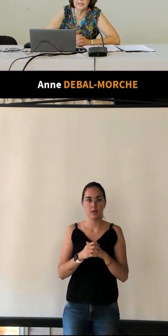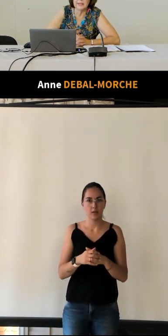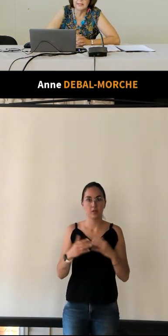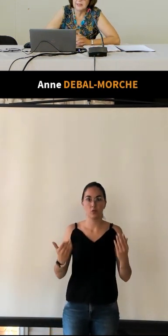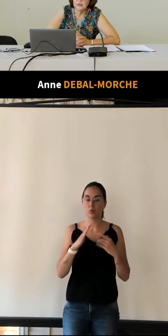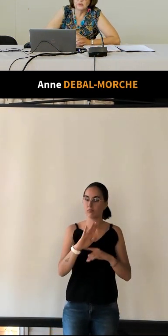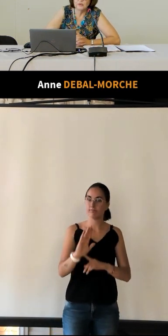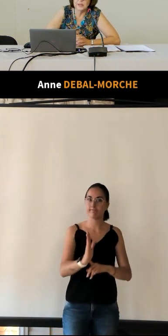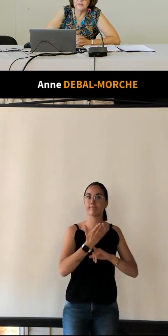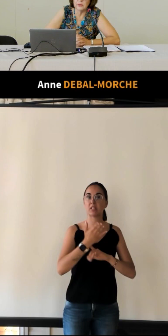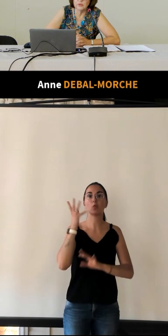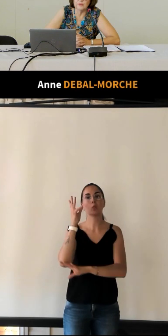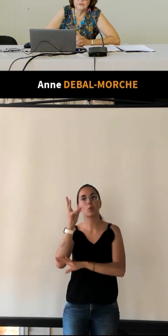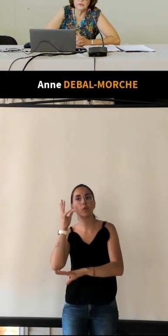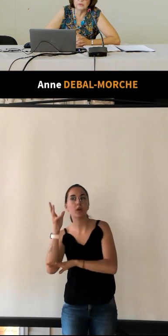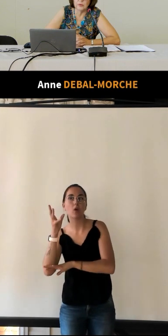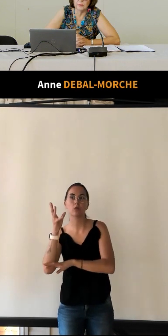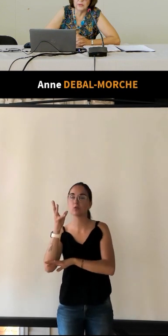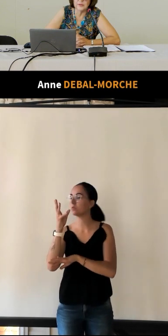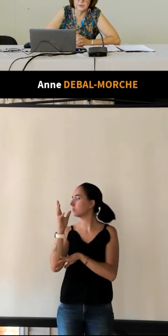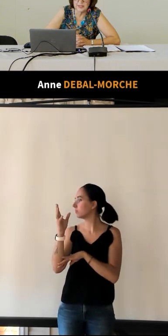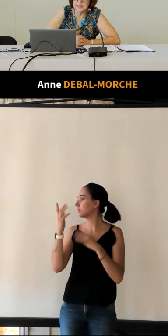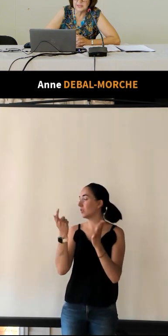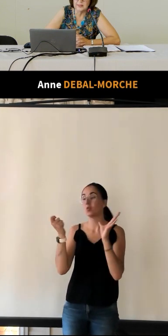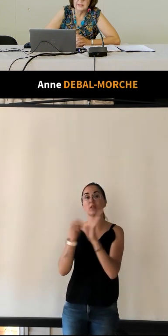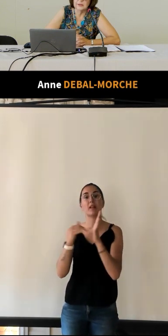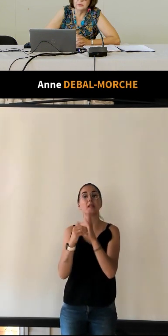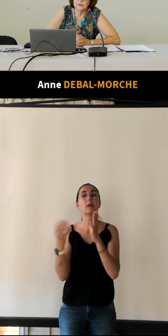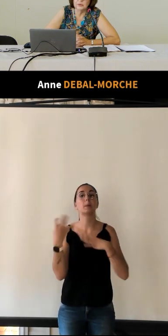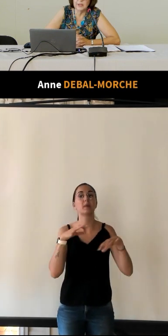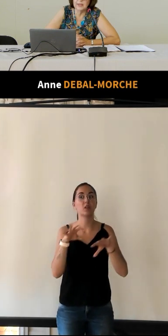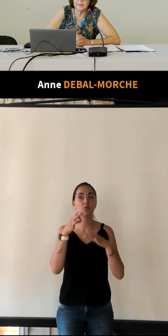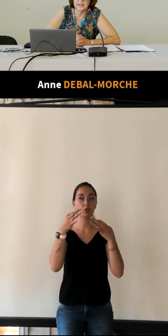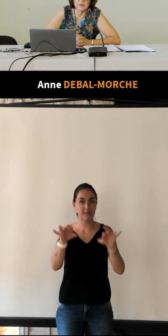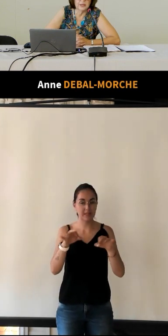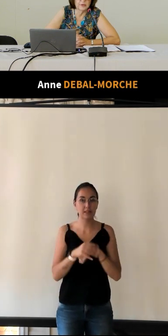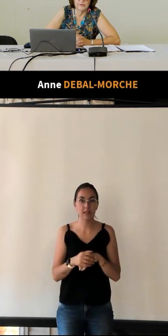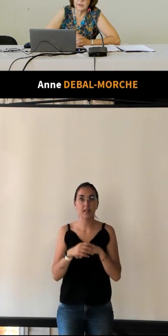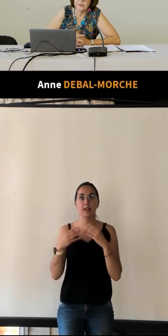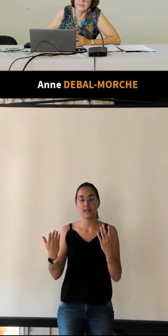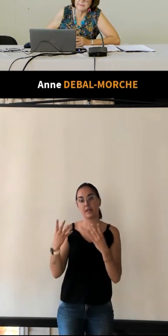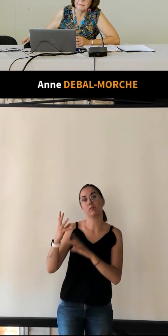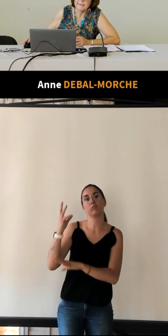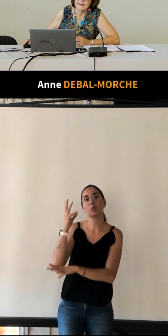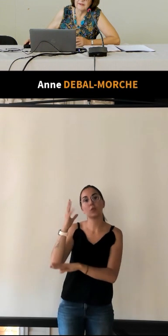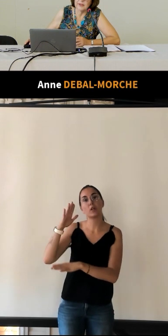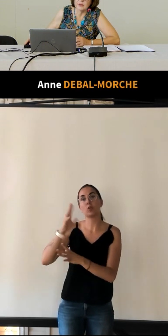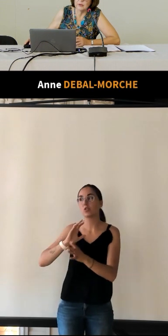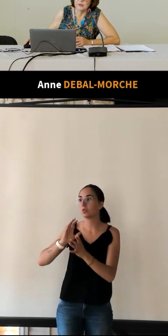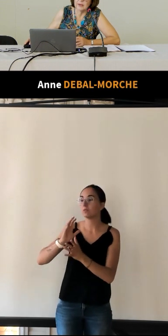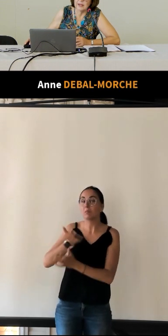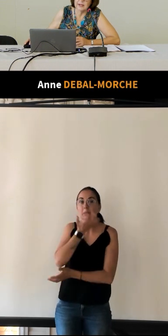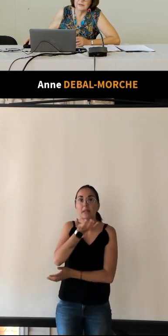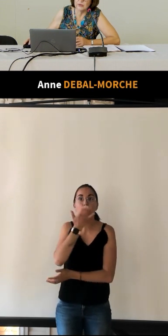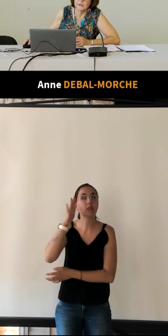congrès donc vous avez une vue en 1910 du congrès préhistorique de France avec